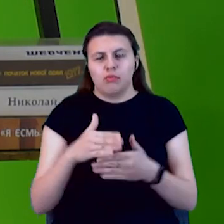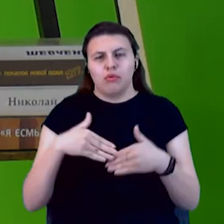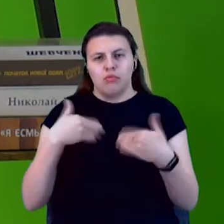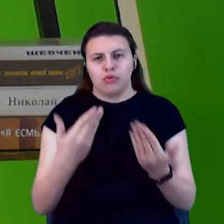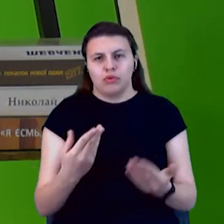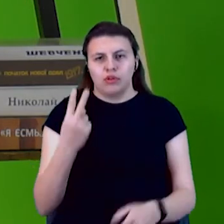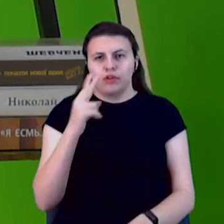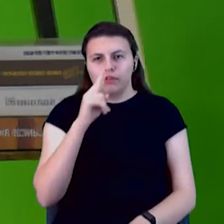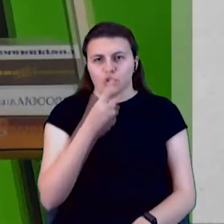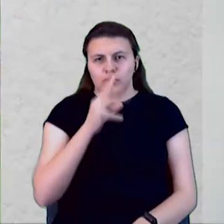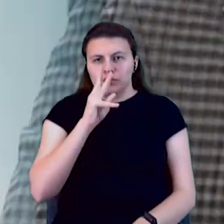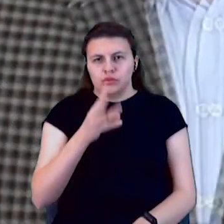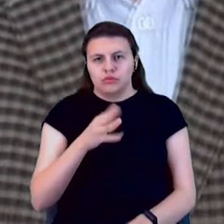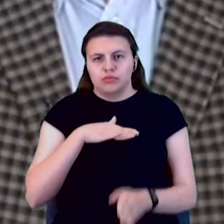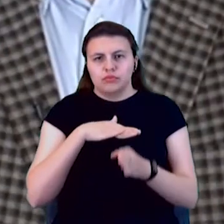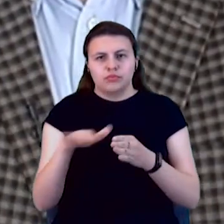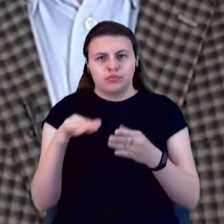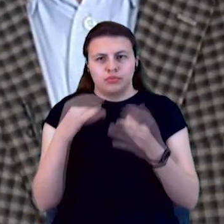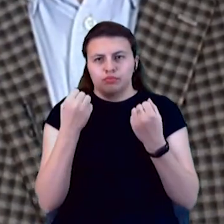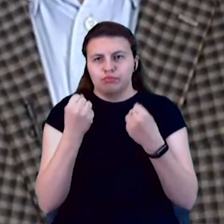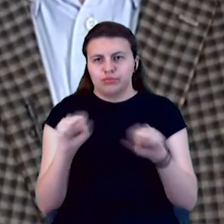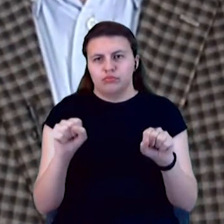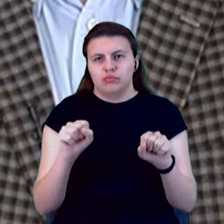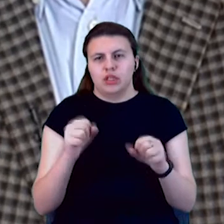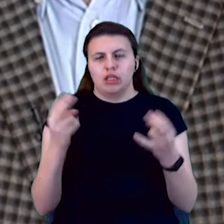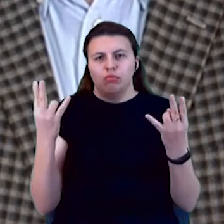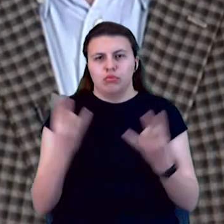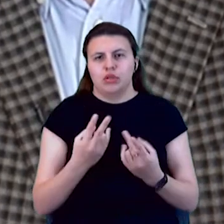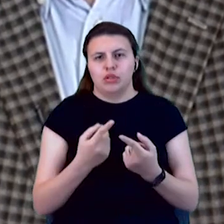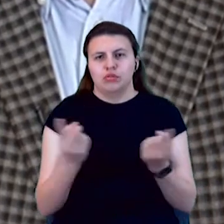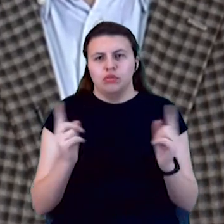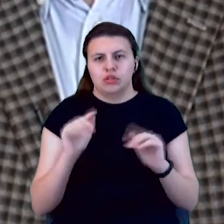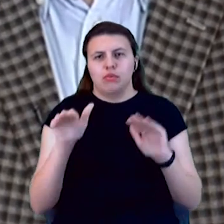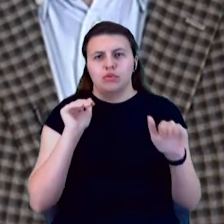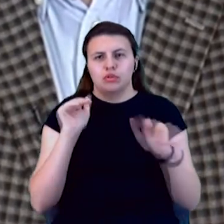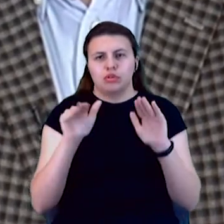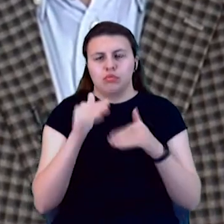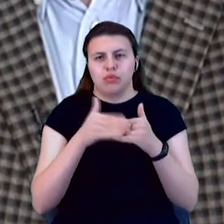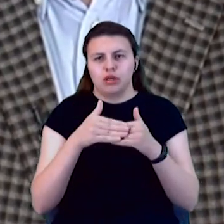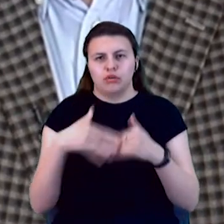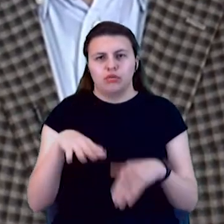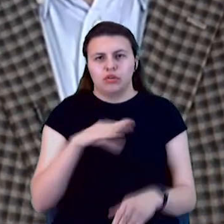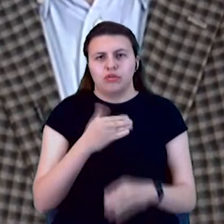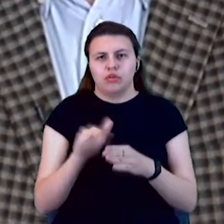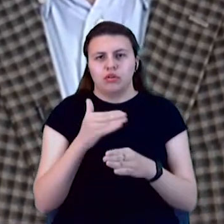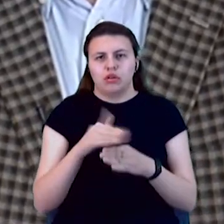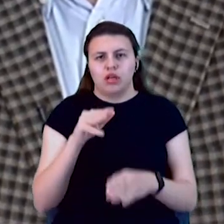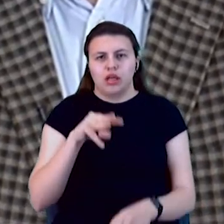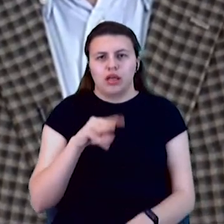років повністю позбутися необхідності зовнішніх запозичень, передусім від кредитів МВФ.